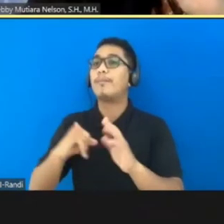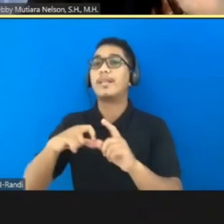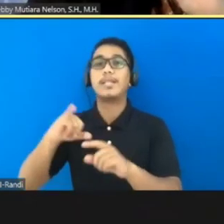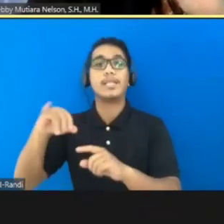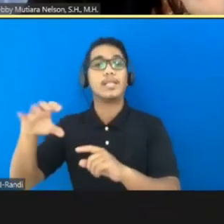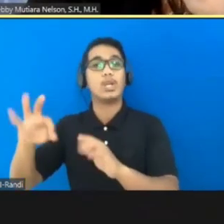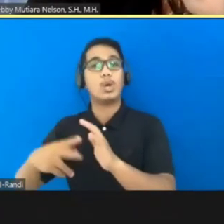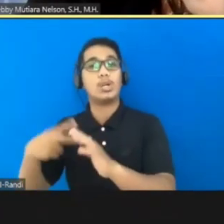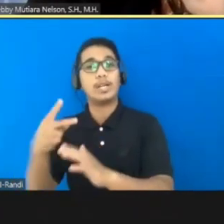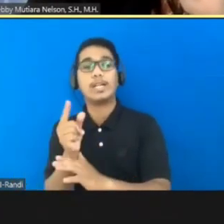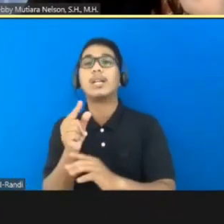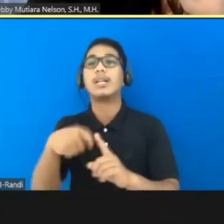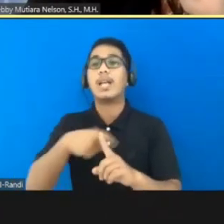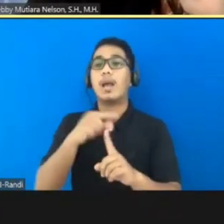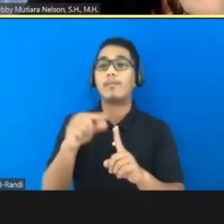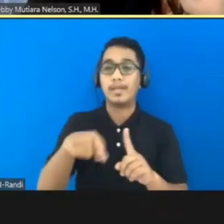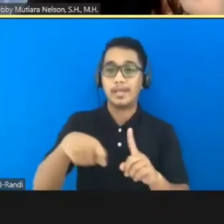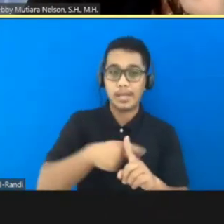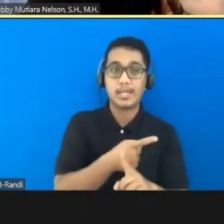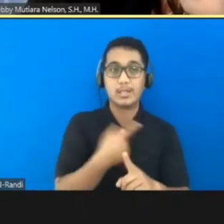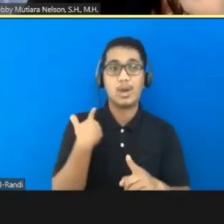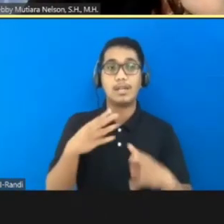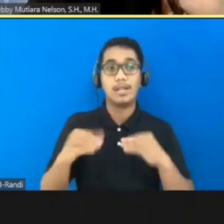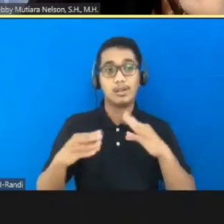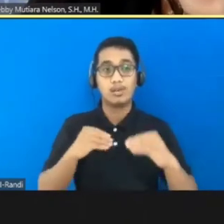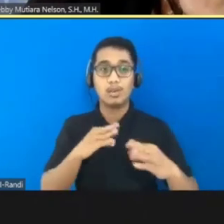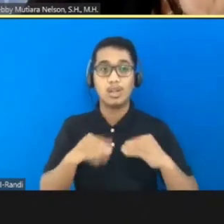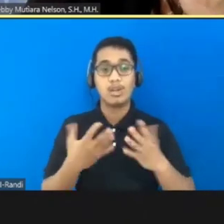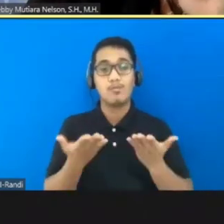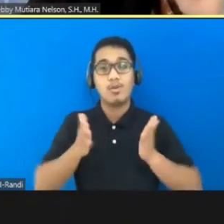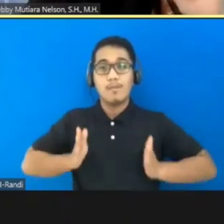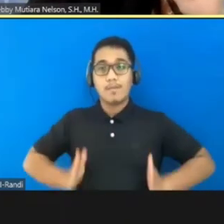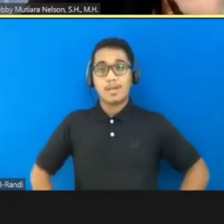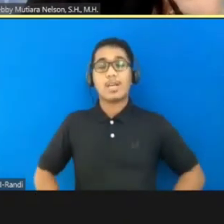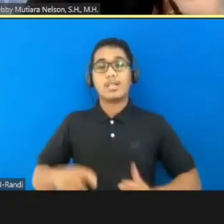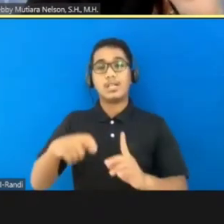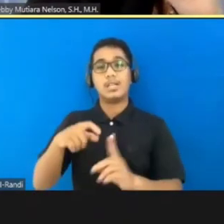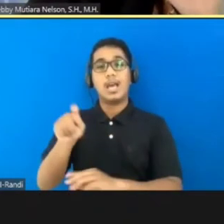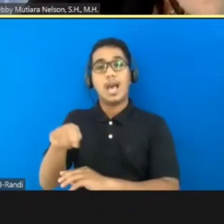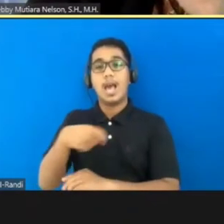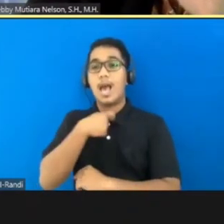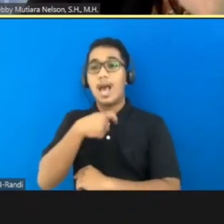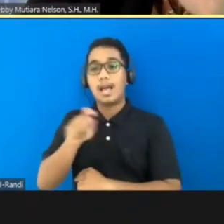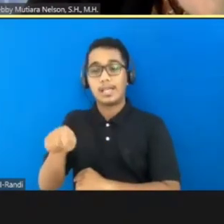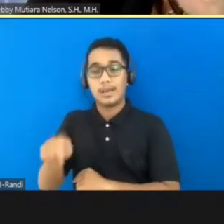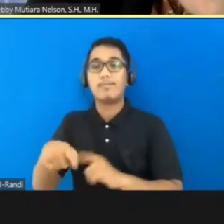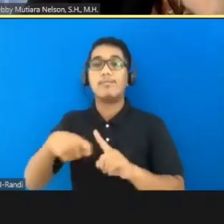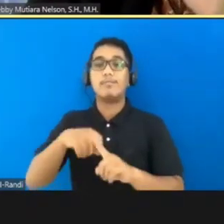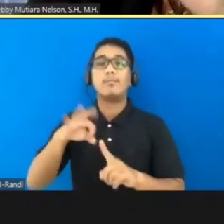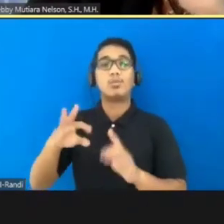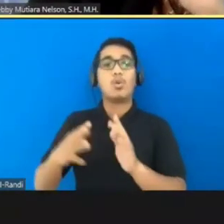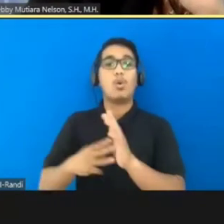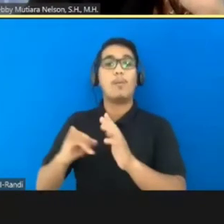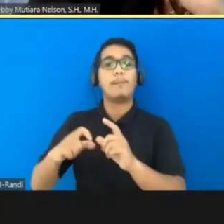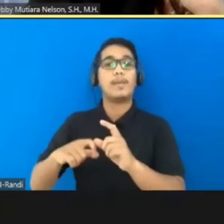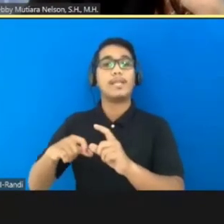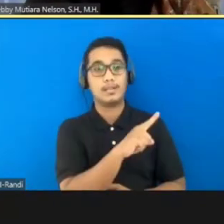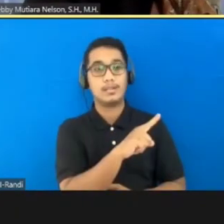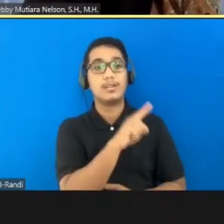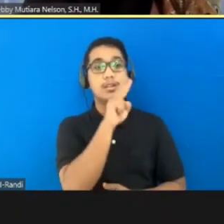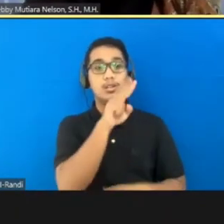dalam negosiasi itu peran dari hakim komisari sebagai pihak ketiga dalam proses negosiasi.